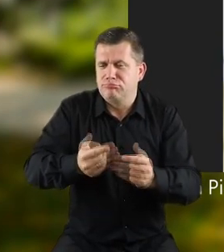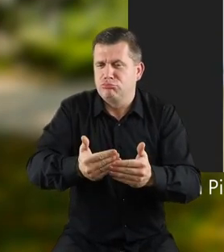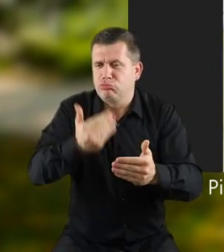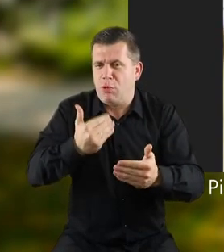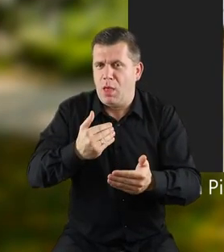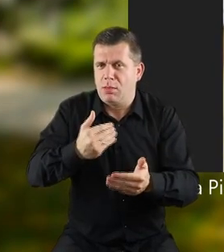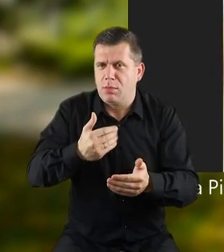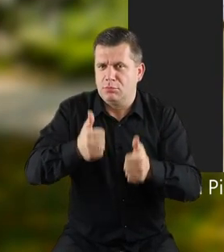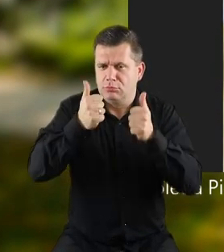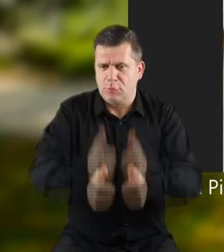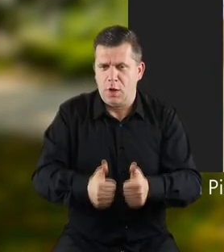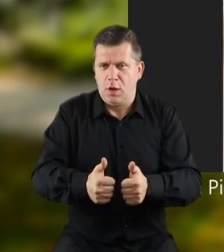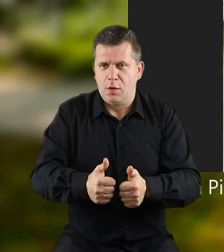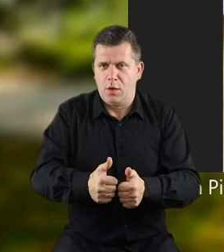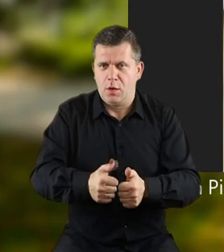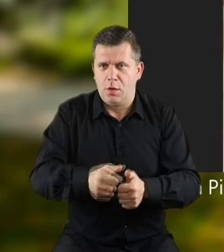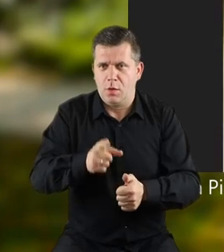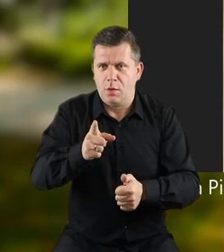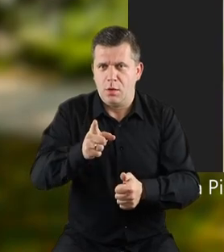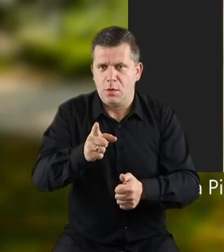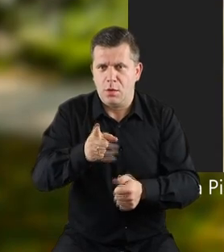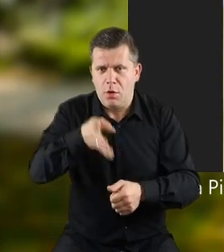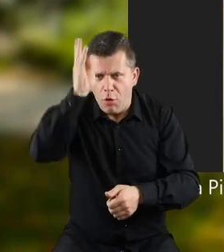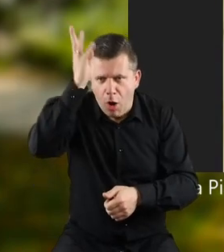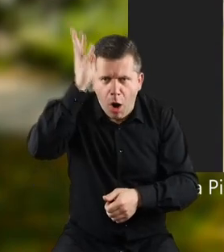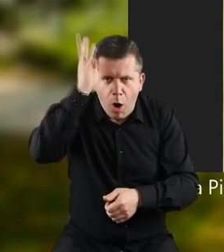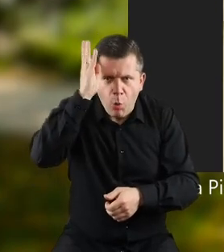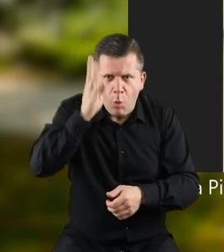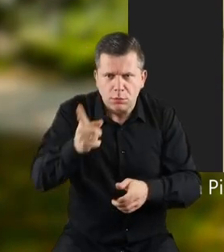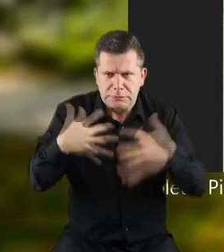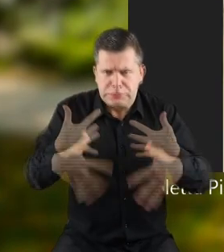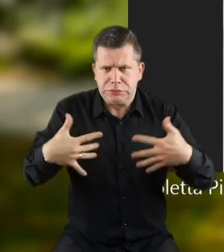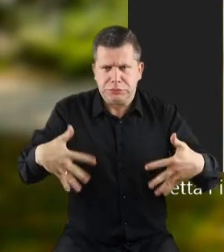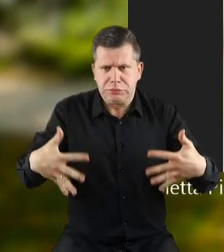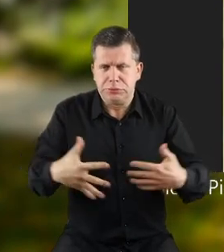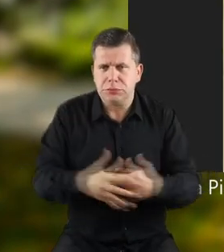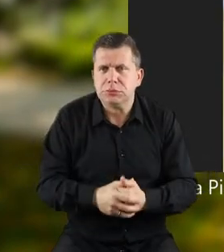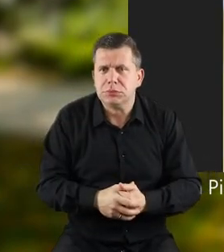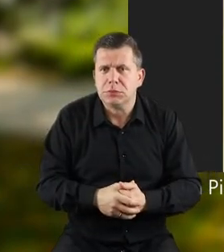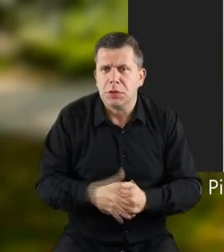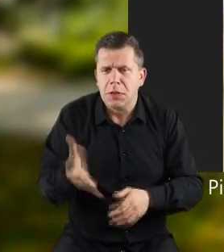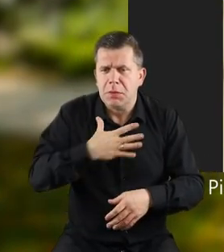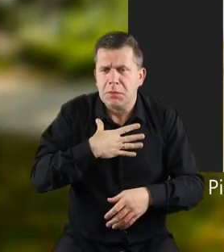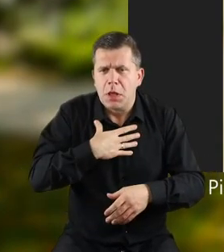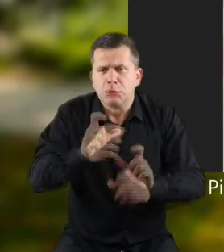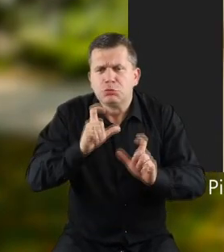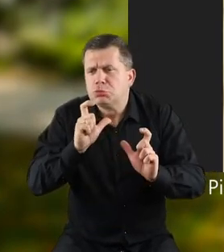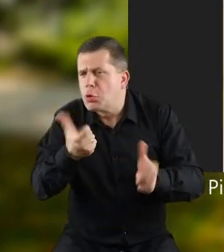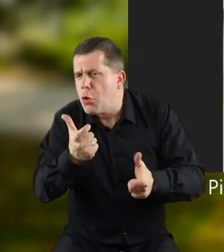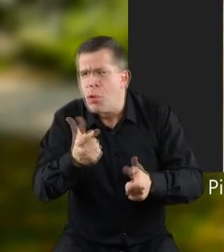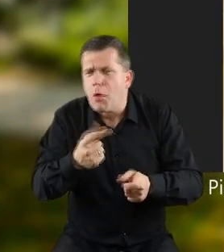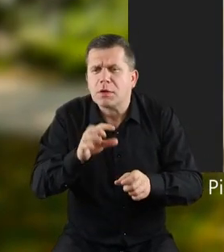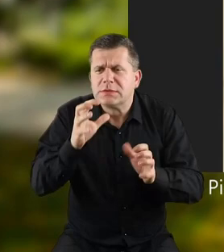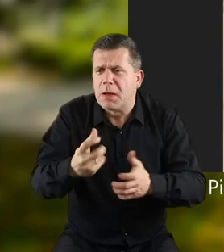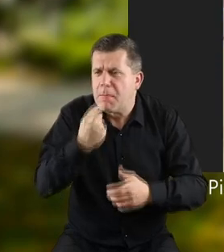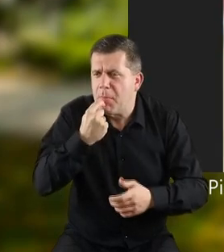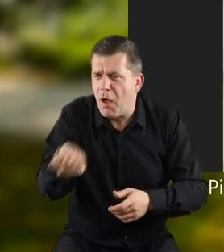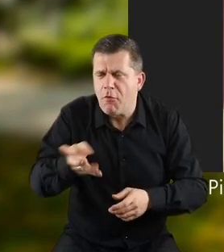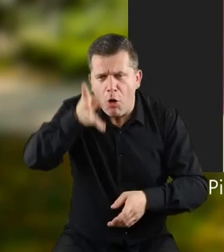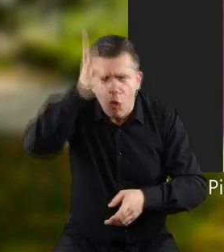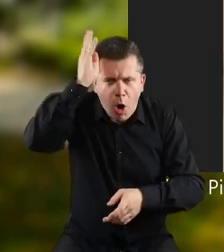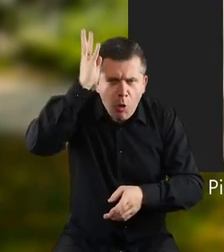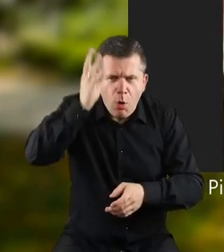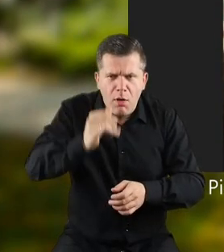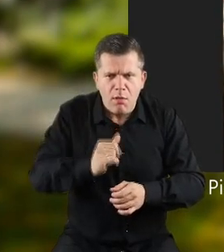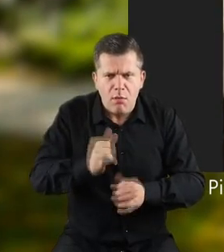tuż przed nim stanął kogut rozdłoszczony. I nim zdążył piesek cokolwiek powiedzieć,